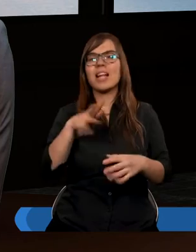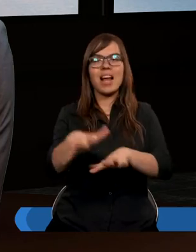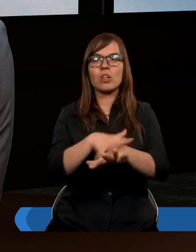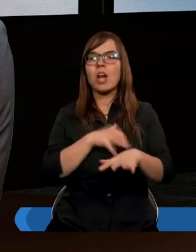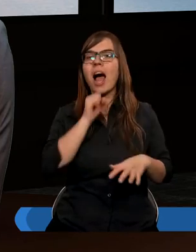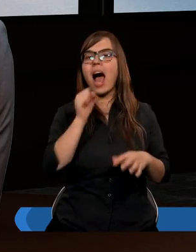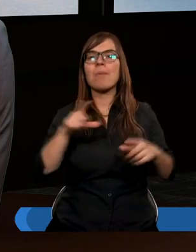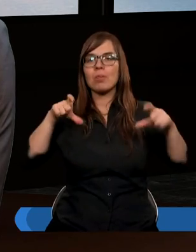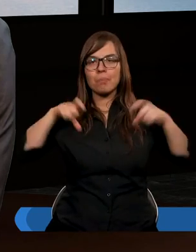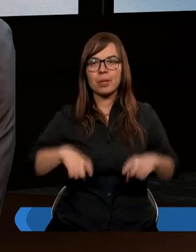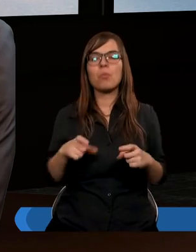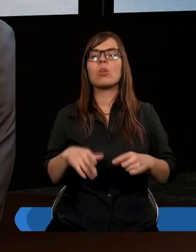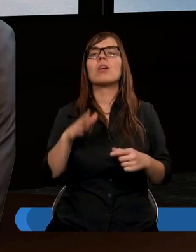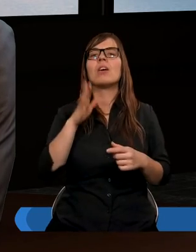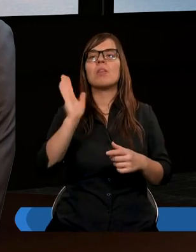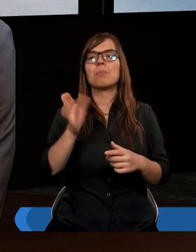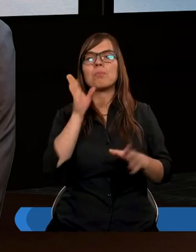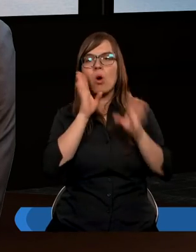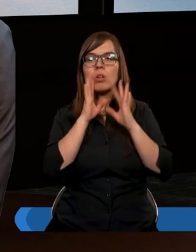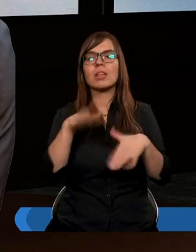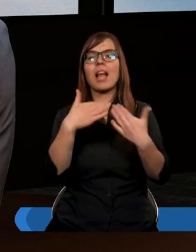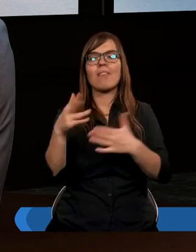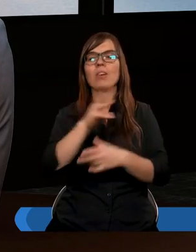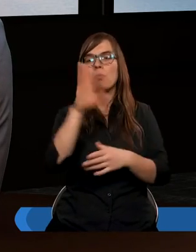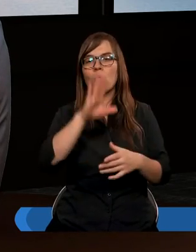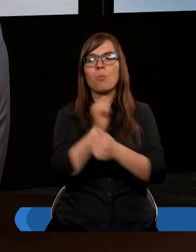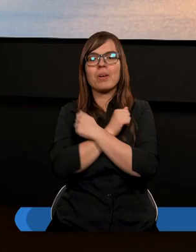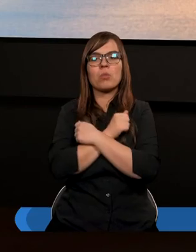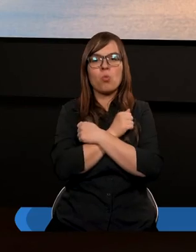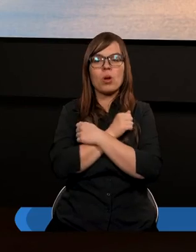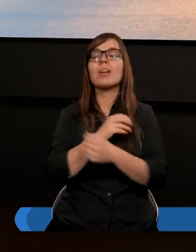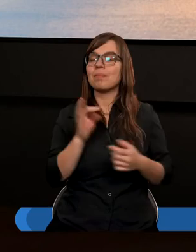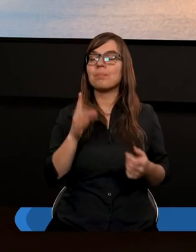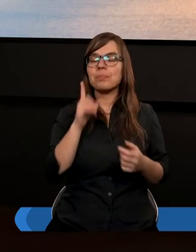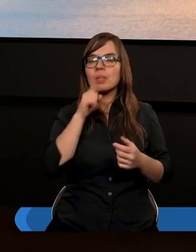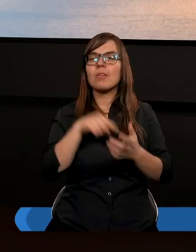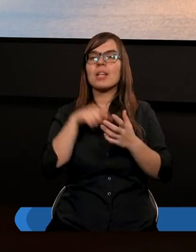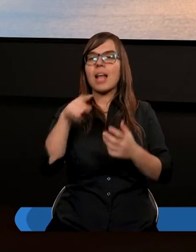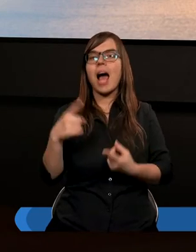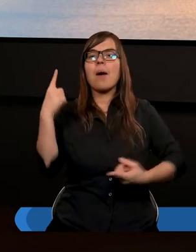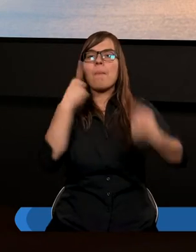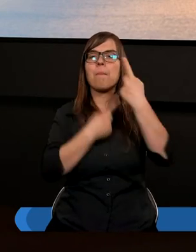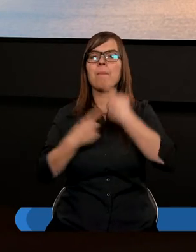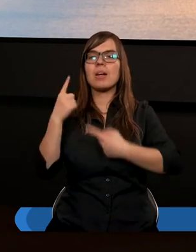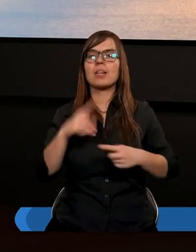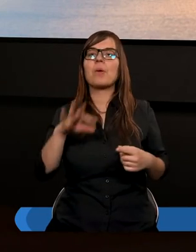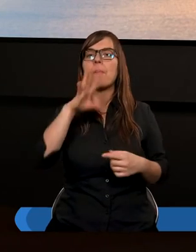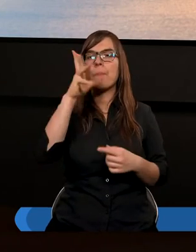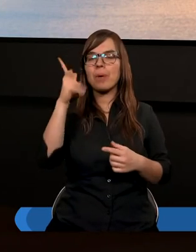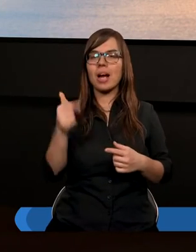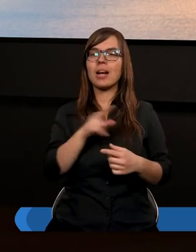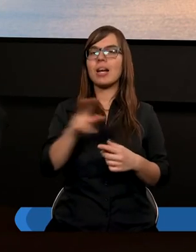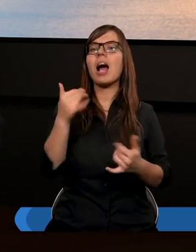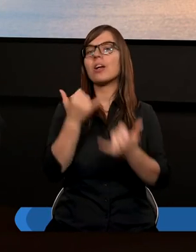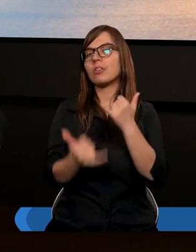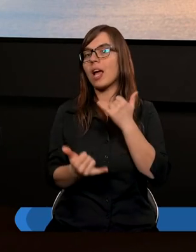żalem albo z przymusu gdyż ochotnego dawcę Bóg miłuje tak tu jest ta myśl piękna rzek